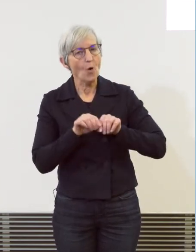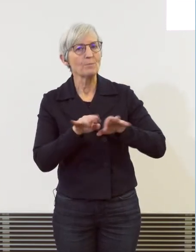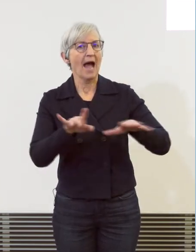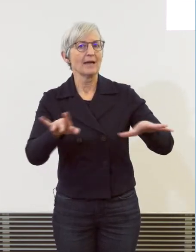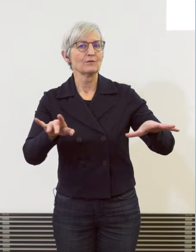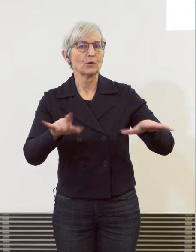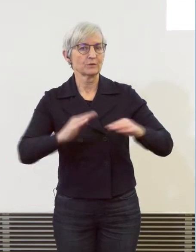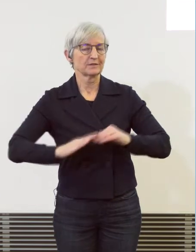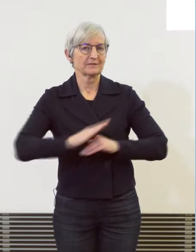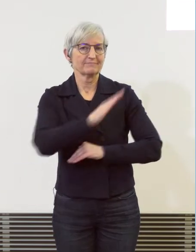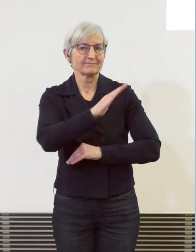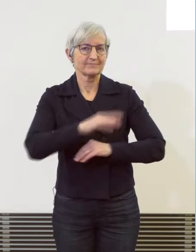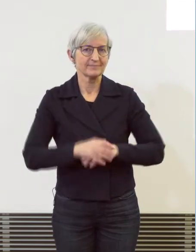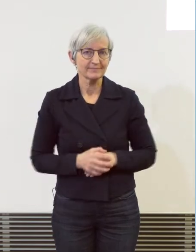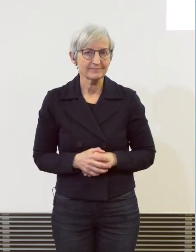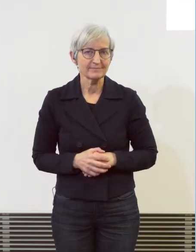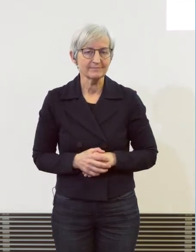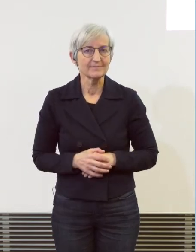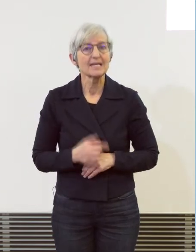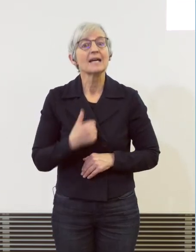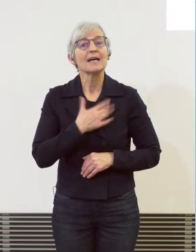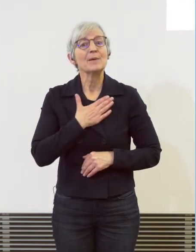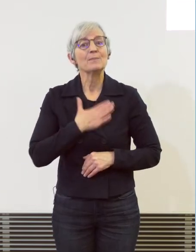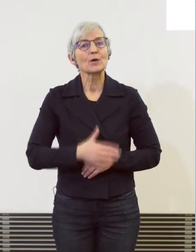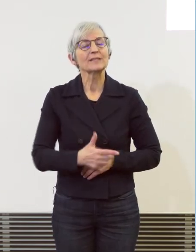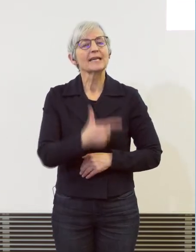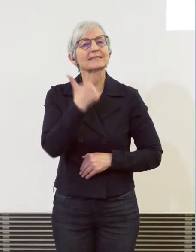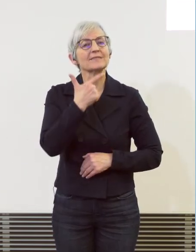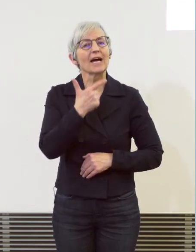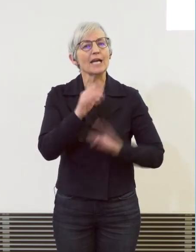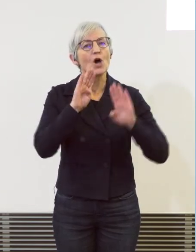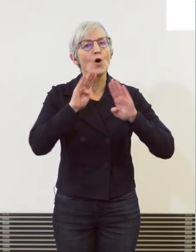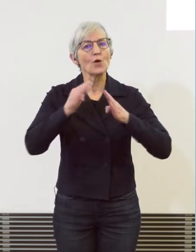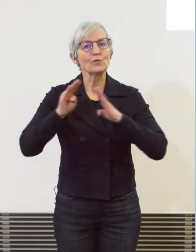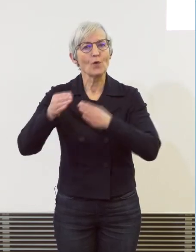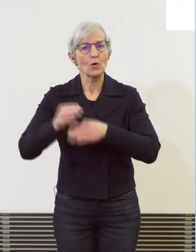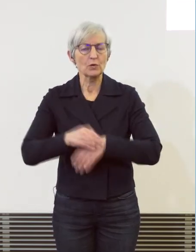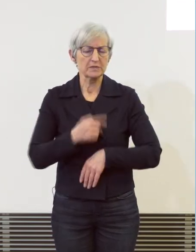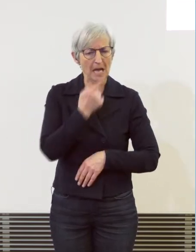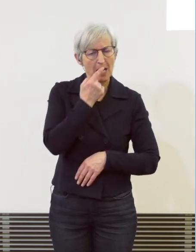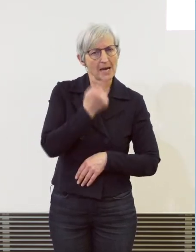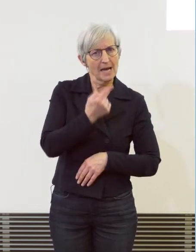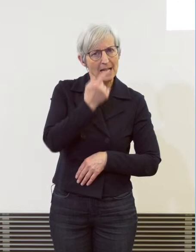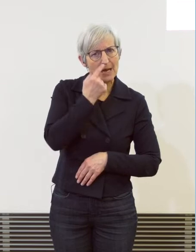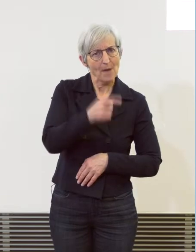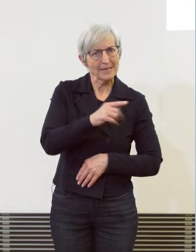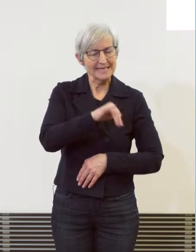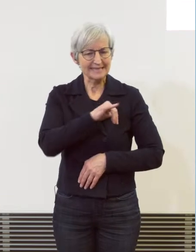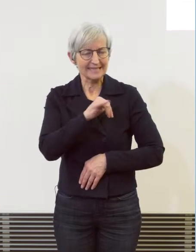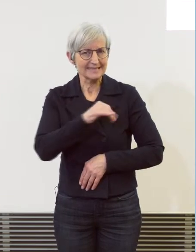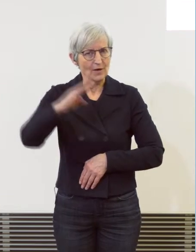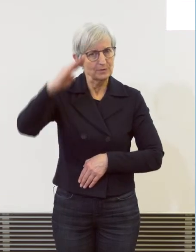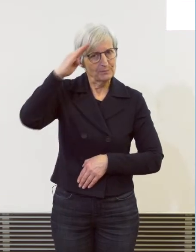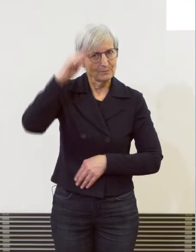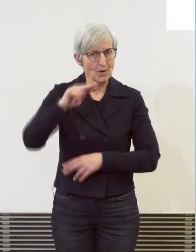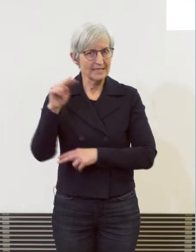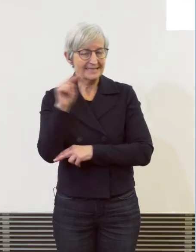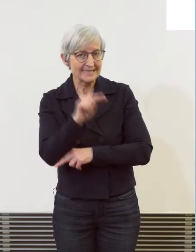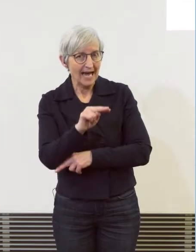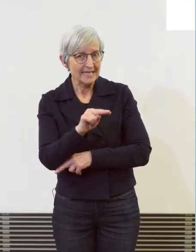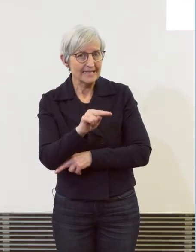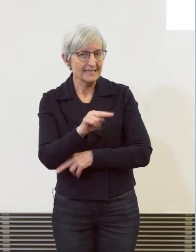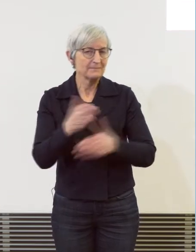glaube, dass sie auch politisch interessant sind, aber auch polizierlich. Der eine Fokus ist häusliche Gewalt.